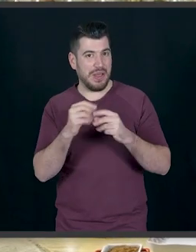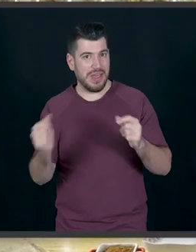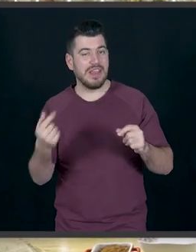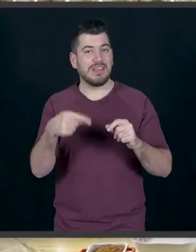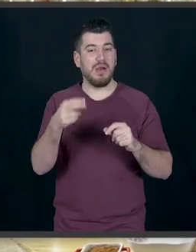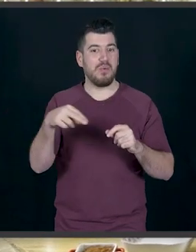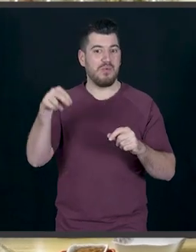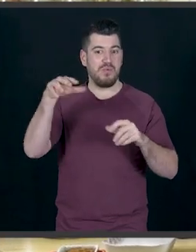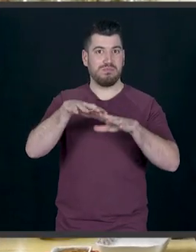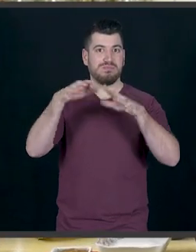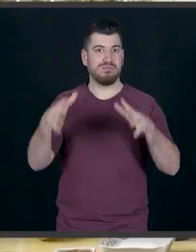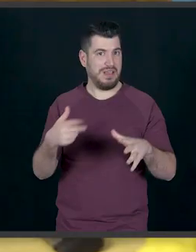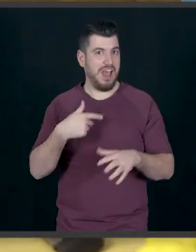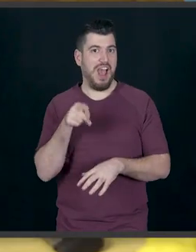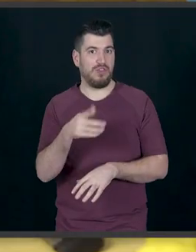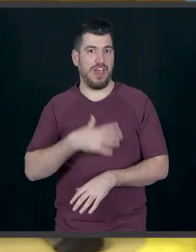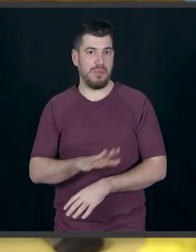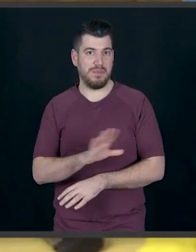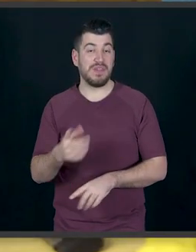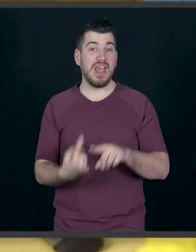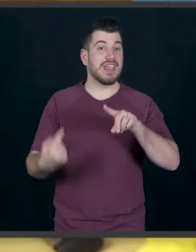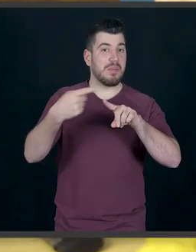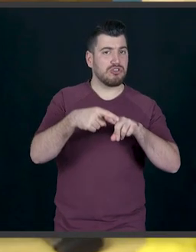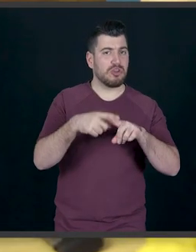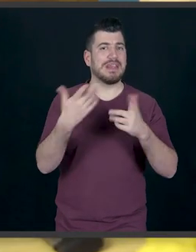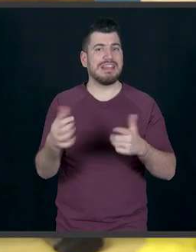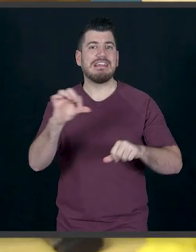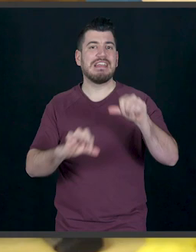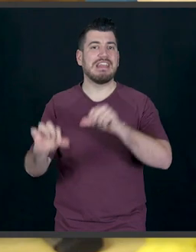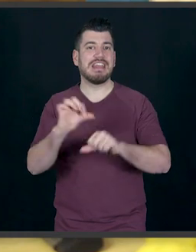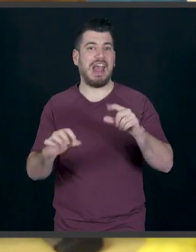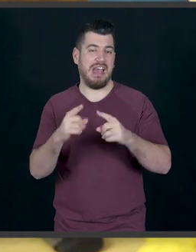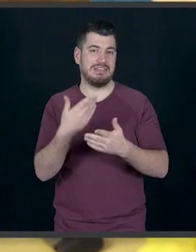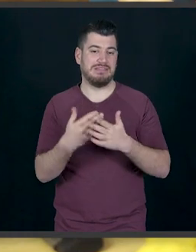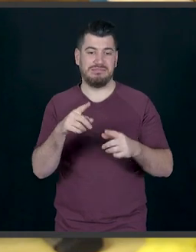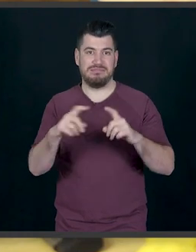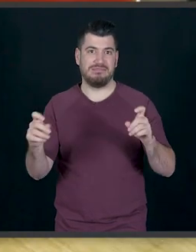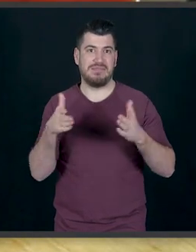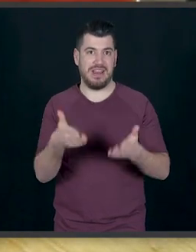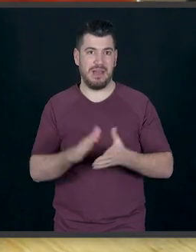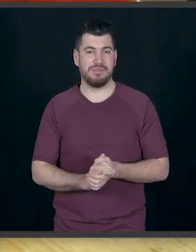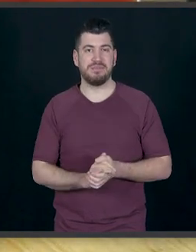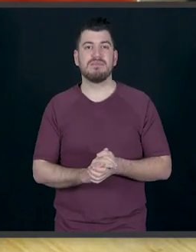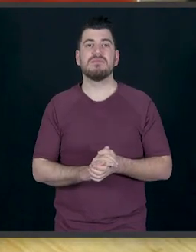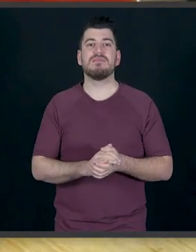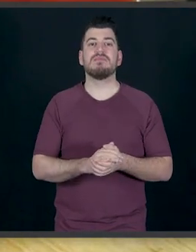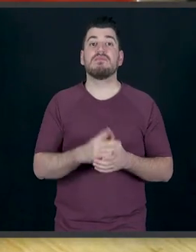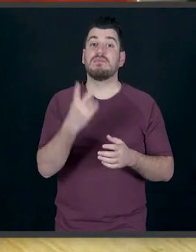και έχει πολλαπλασιαστεί. Αυτό θέλαμε. Και τώρα ήρθε η ώρα να προσθέσουμε τα υπόλοιπα υγρά στοιχεία του μίγματός μας. Θα προσθέσουμε μέσα